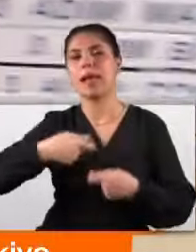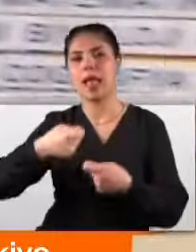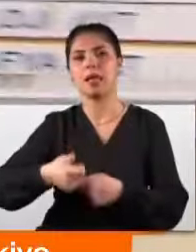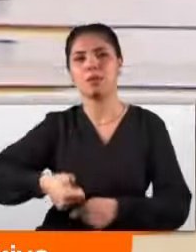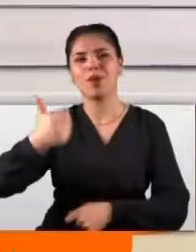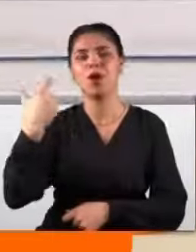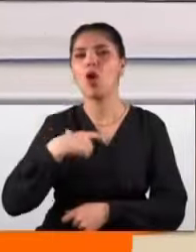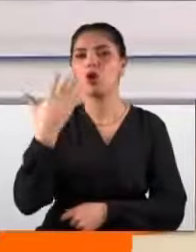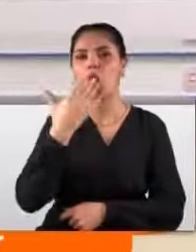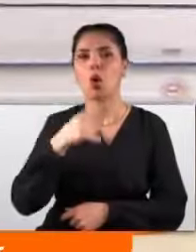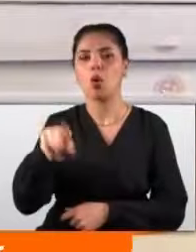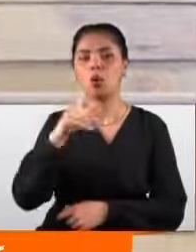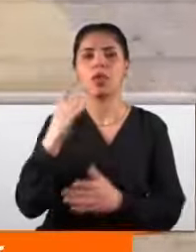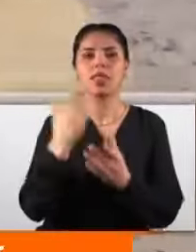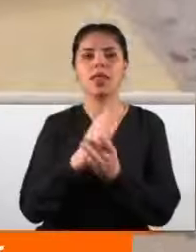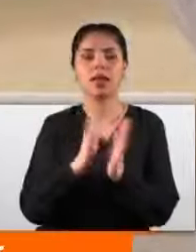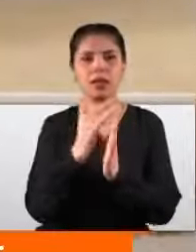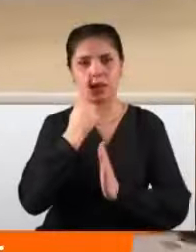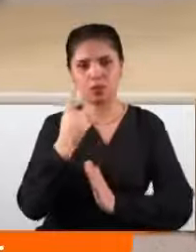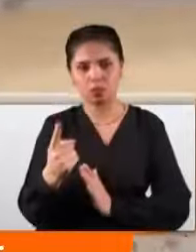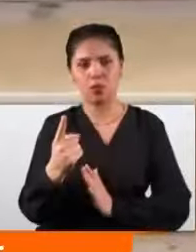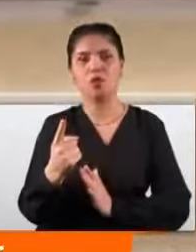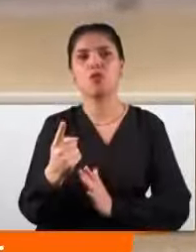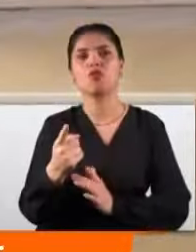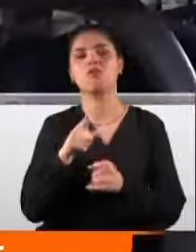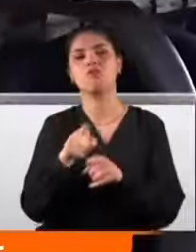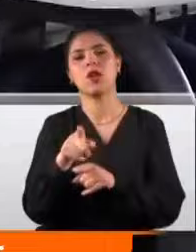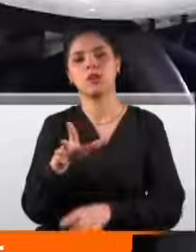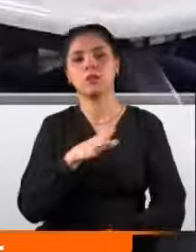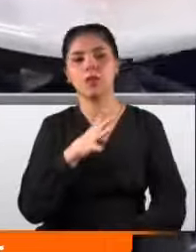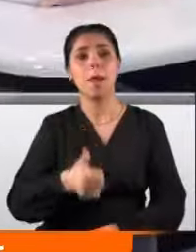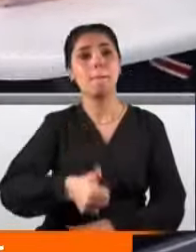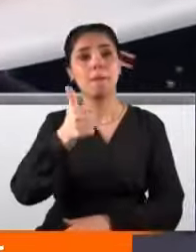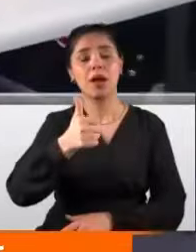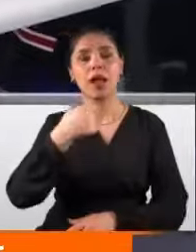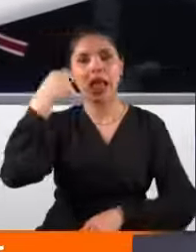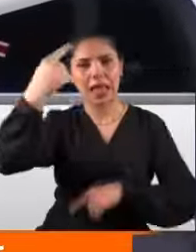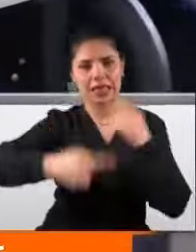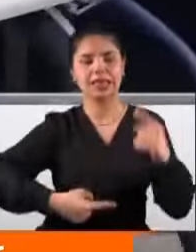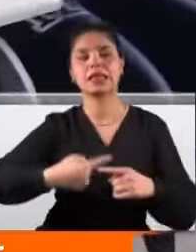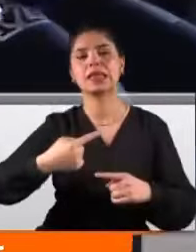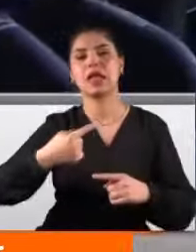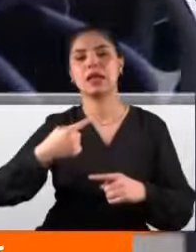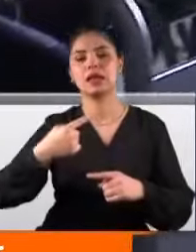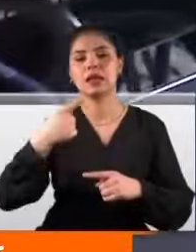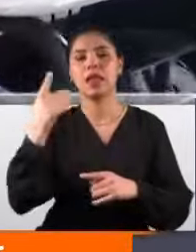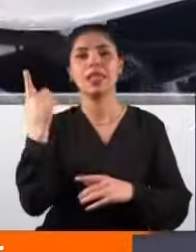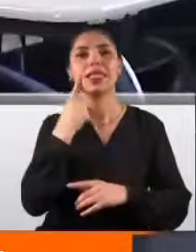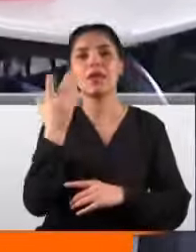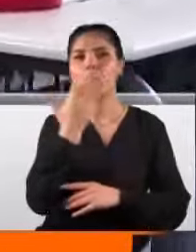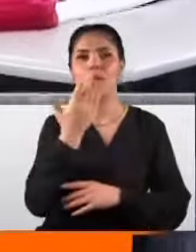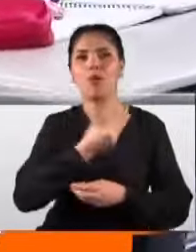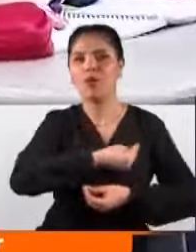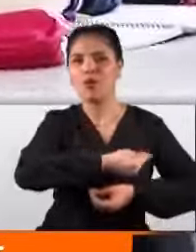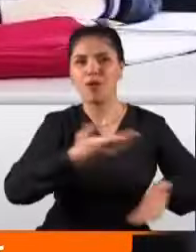özel okulları bu kez ders kitapları üzerinden yakın markaja aldı. Bakanlık her yeni eğitim-öğretim yılında devlet okullarına